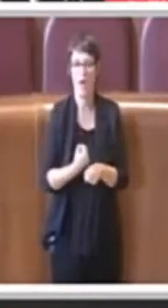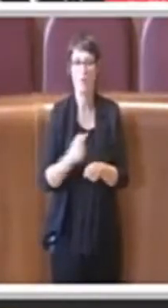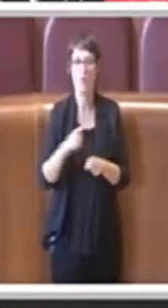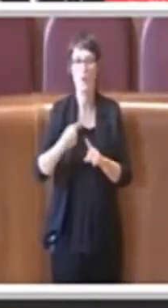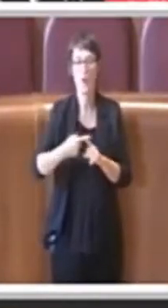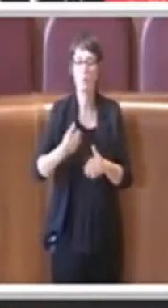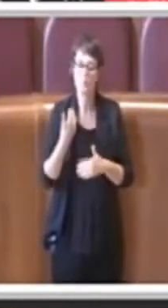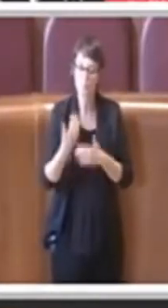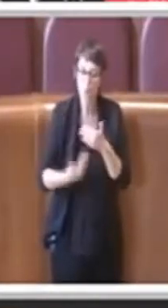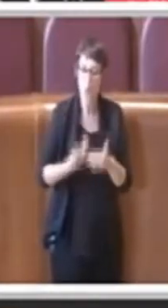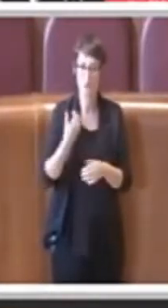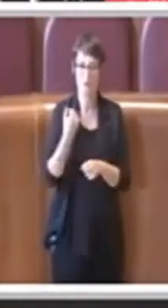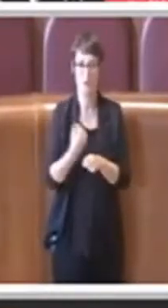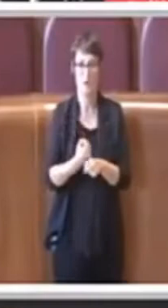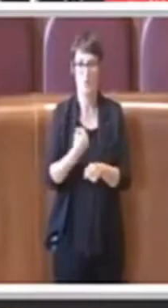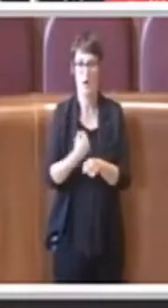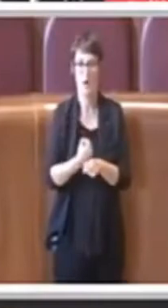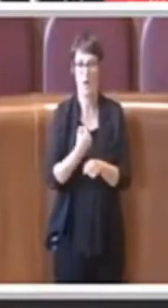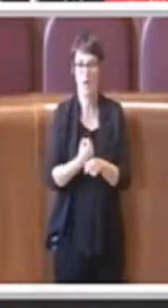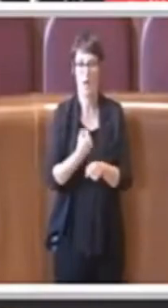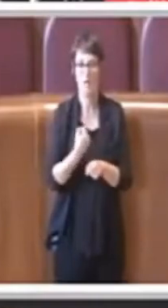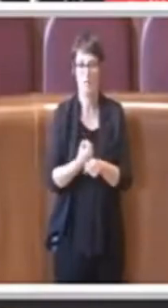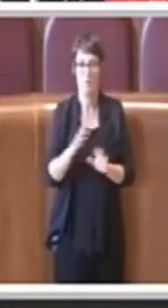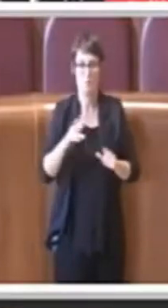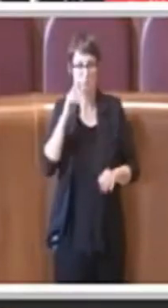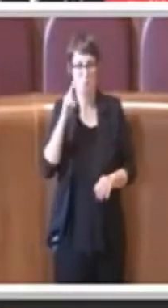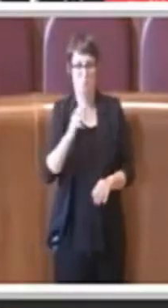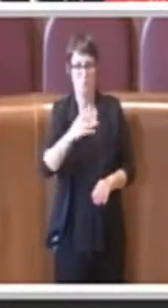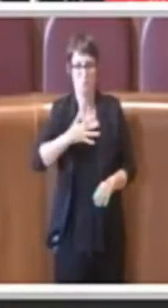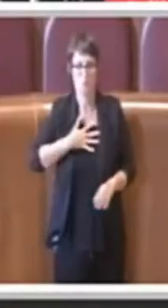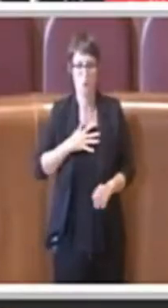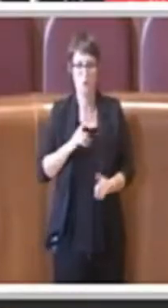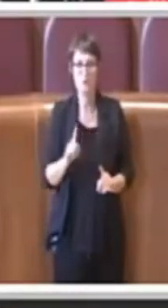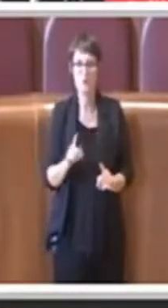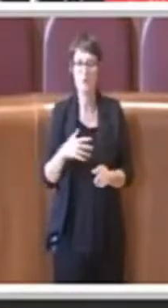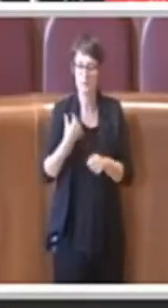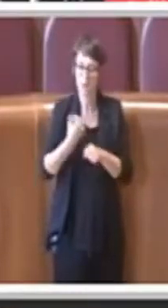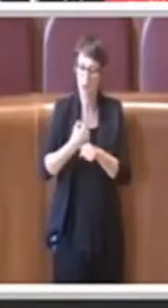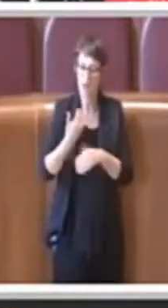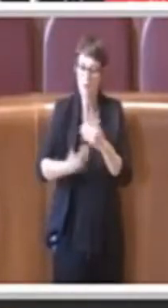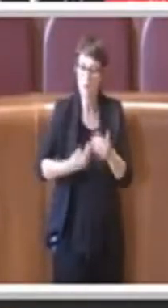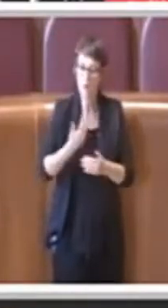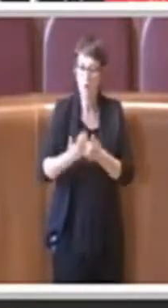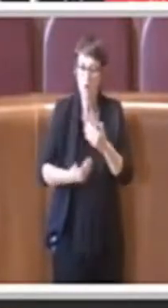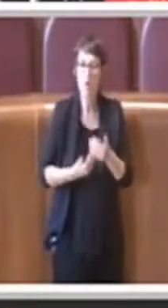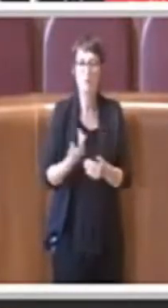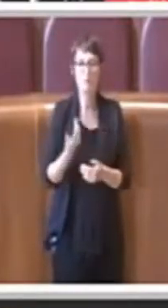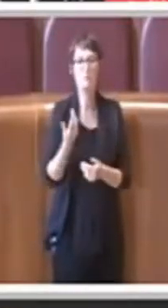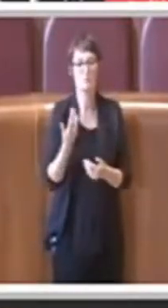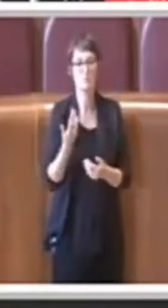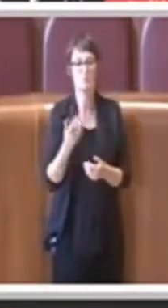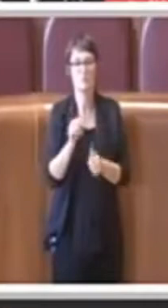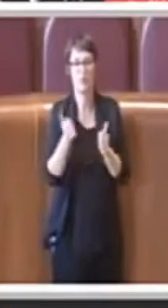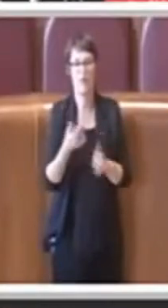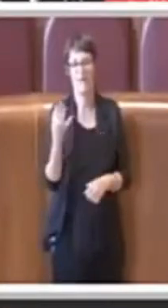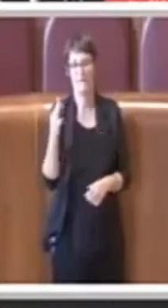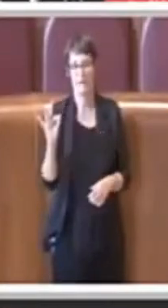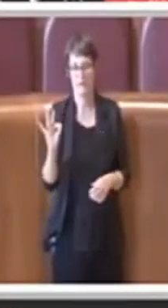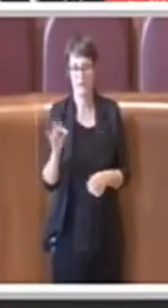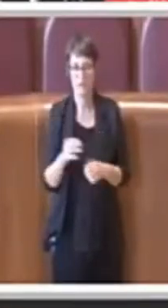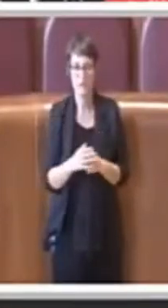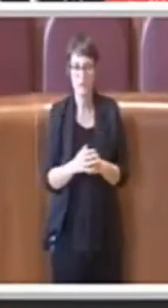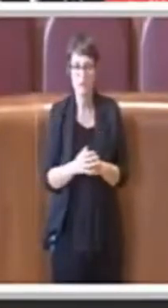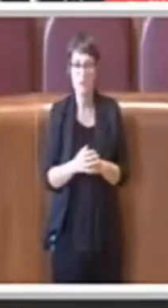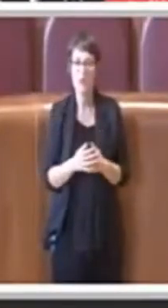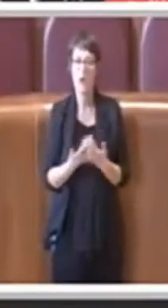lavorare dal mio punto di vista in modo del tutto meritevole e ovviamente